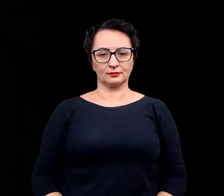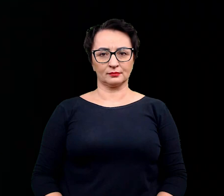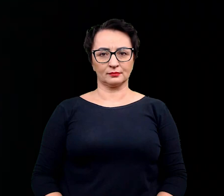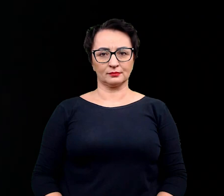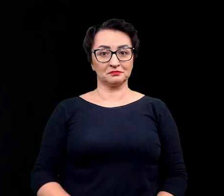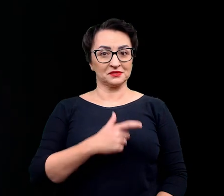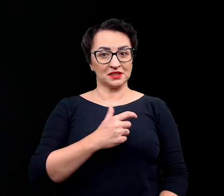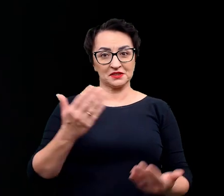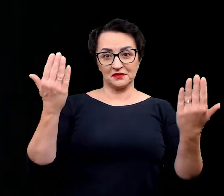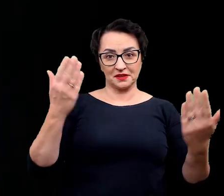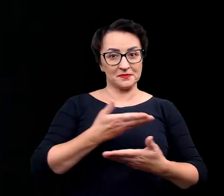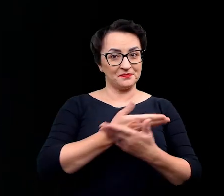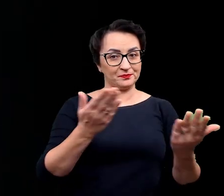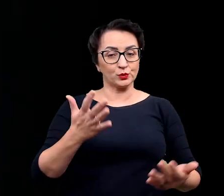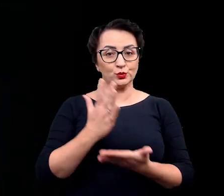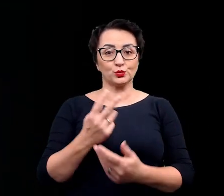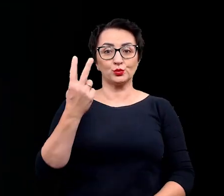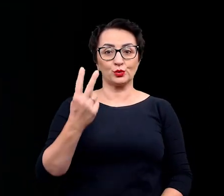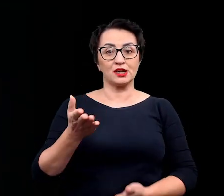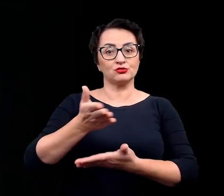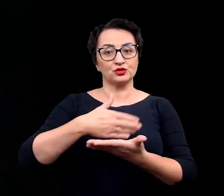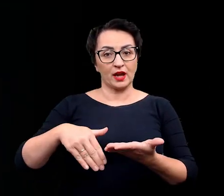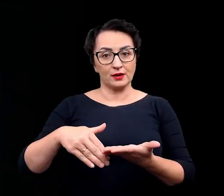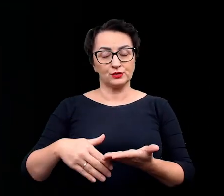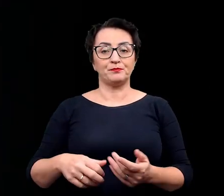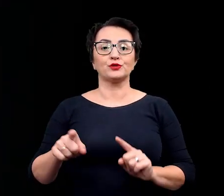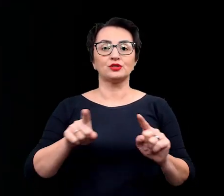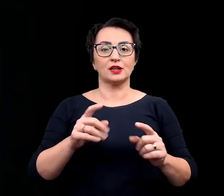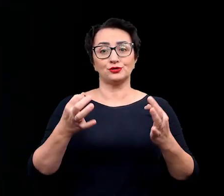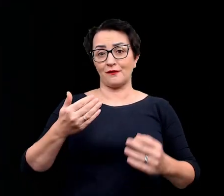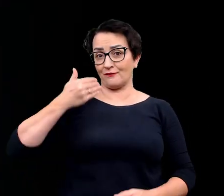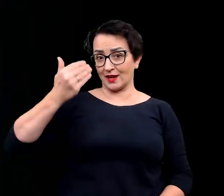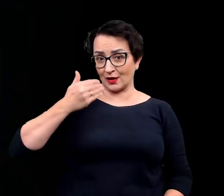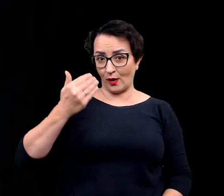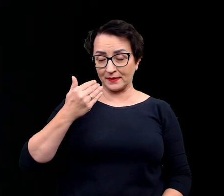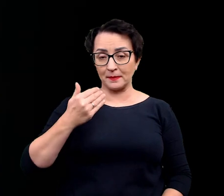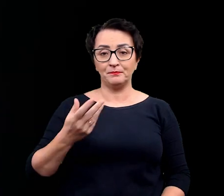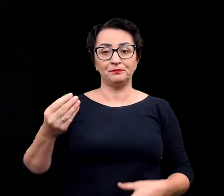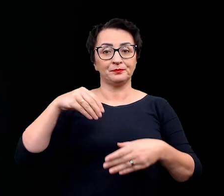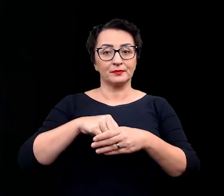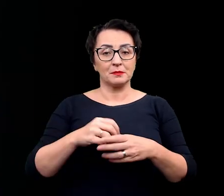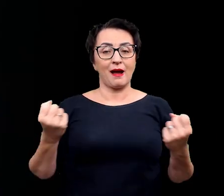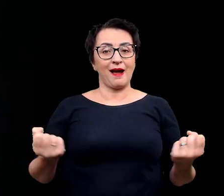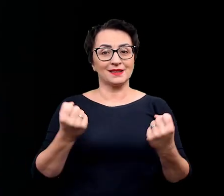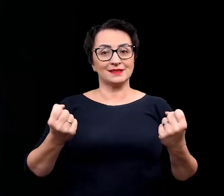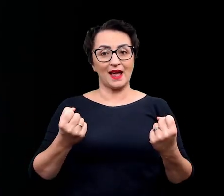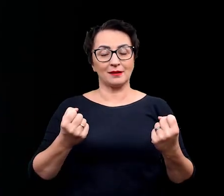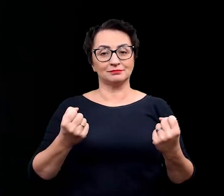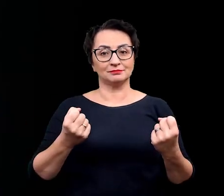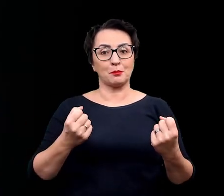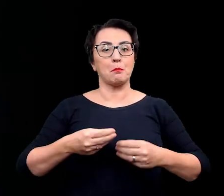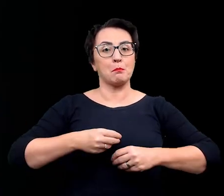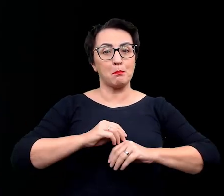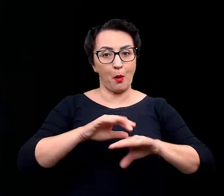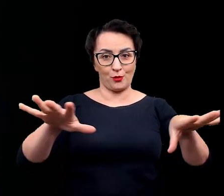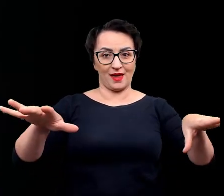Serdecznie witam Was na drugiej części dzisiejszych wykładów w ramach akcji popularyzacji. Naszym drugim